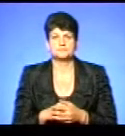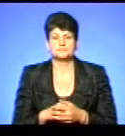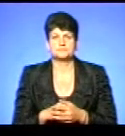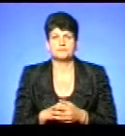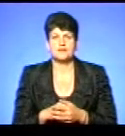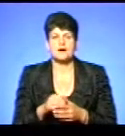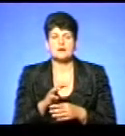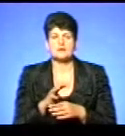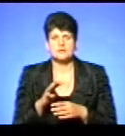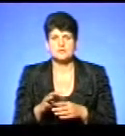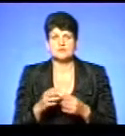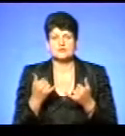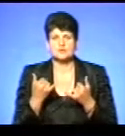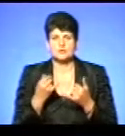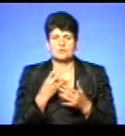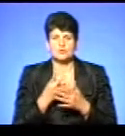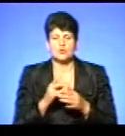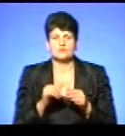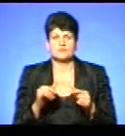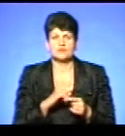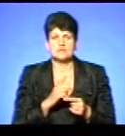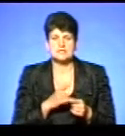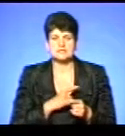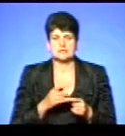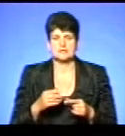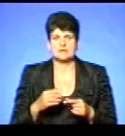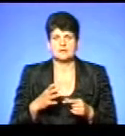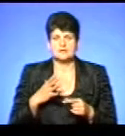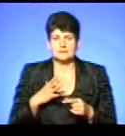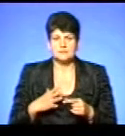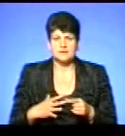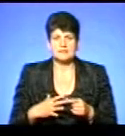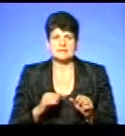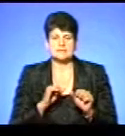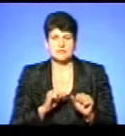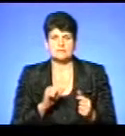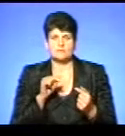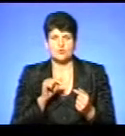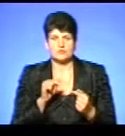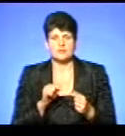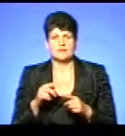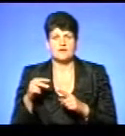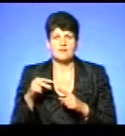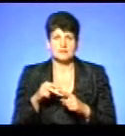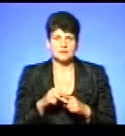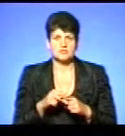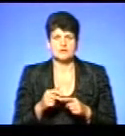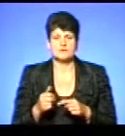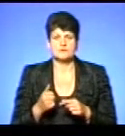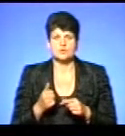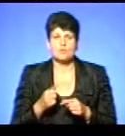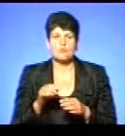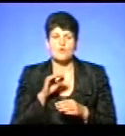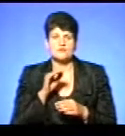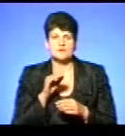Артилеристи демонструють розвиток сили, спритності, витривалості та здатність протистояти навантаженням в процесі військово-професійної діяльності.